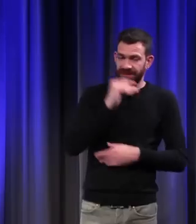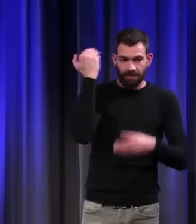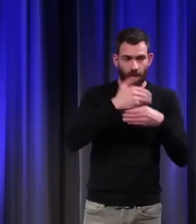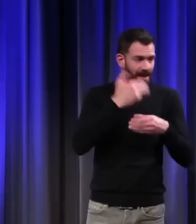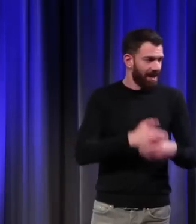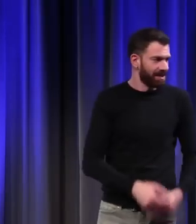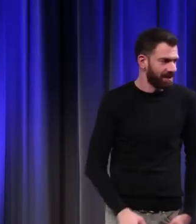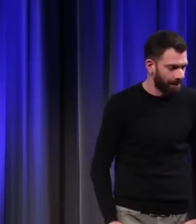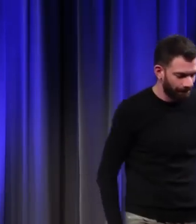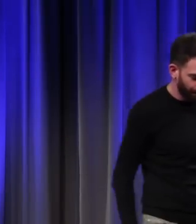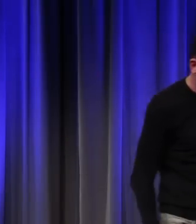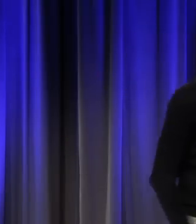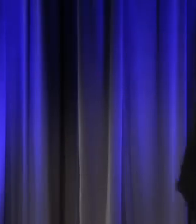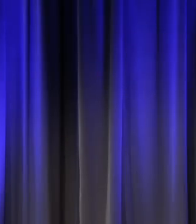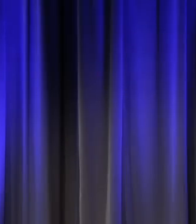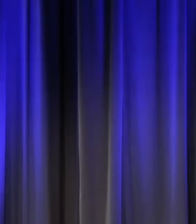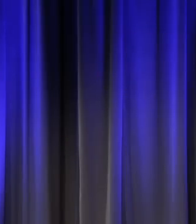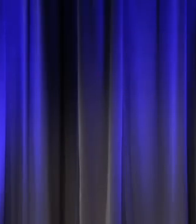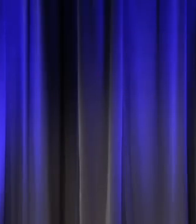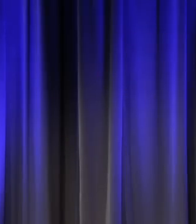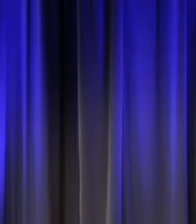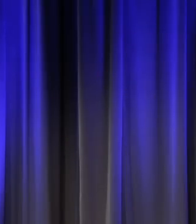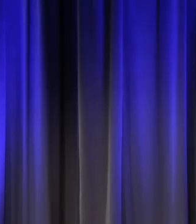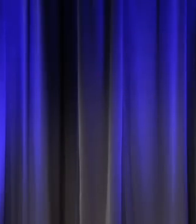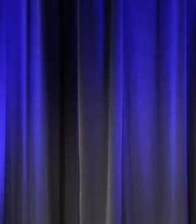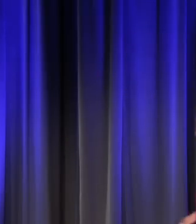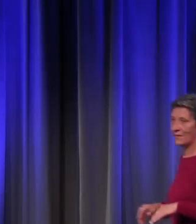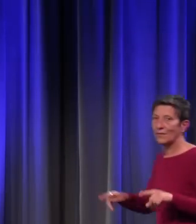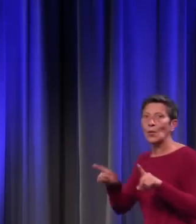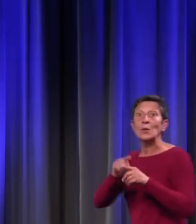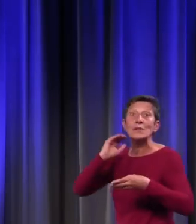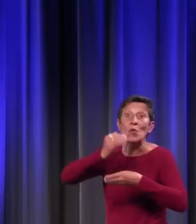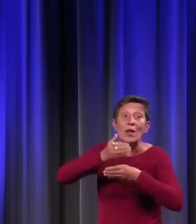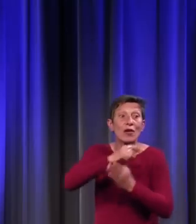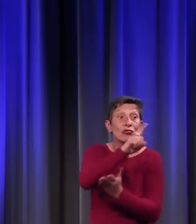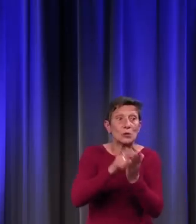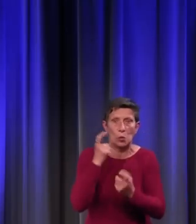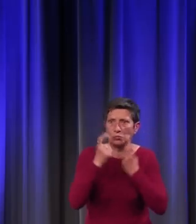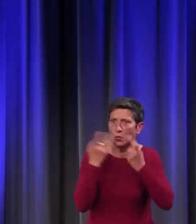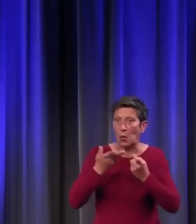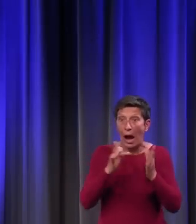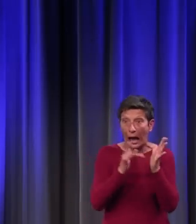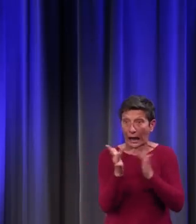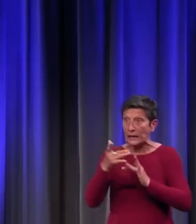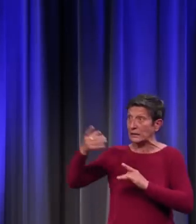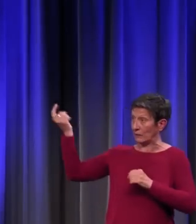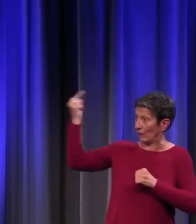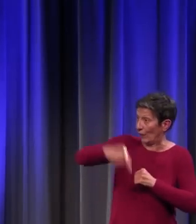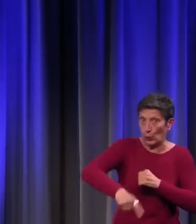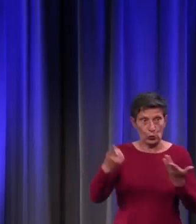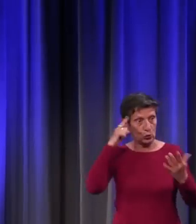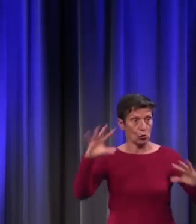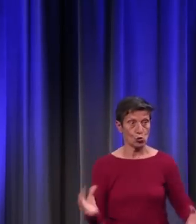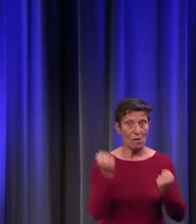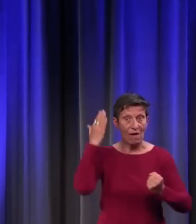Christ est venu sur Terre sauver aussi les animaux ? Voilà une question que l'on se pose. Un immense